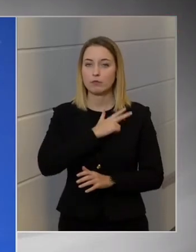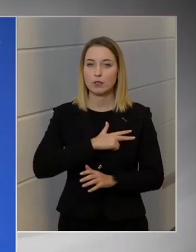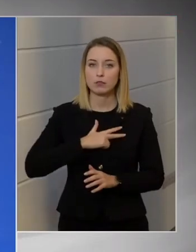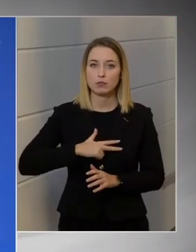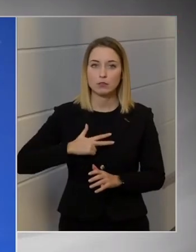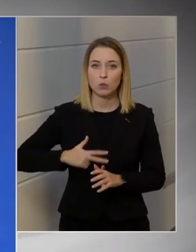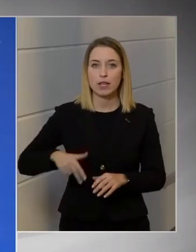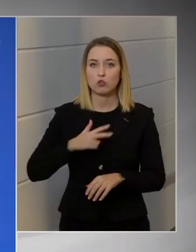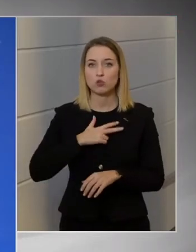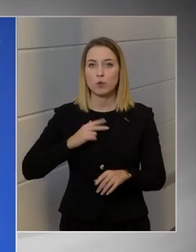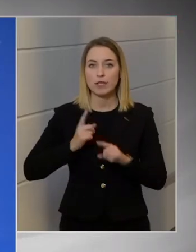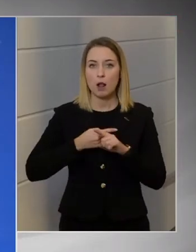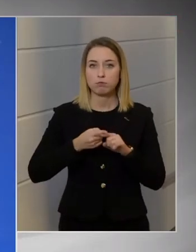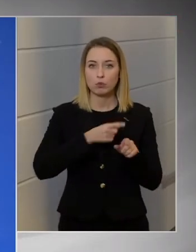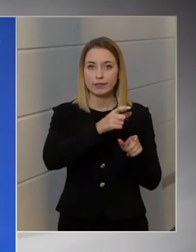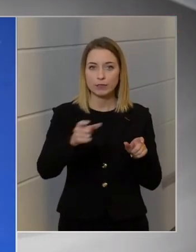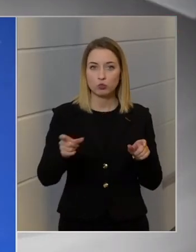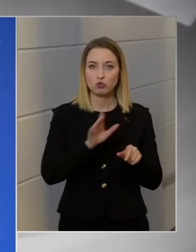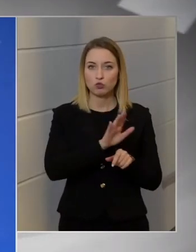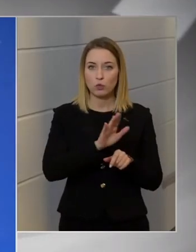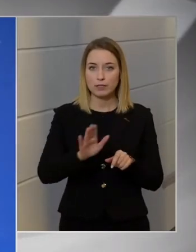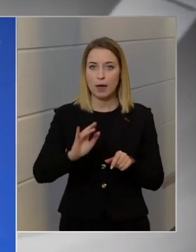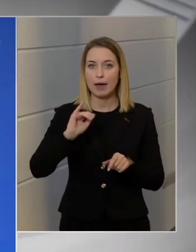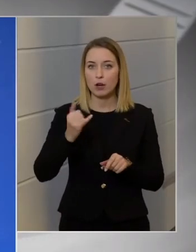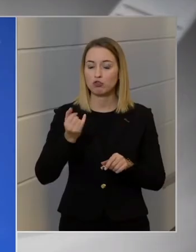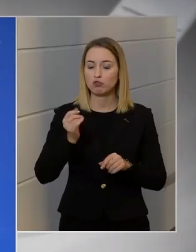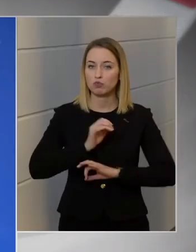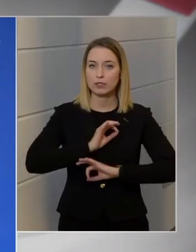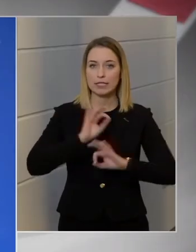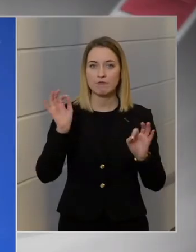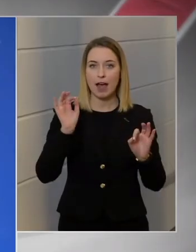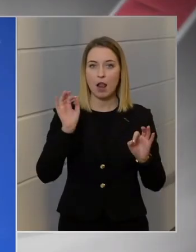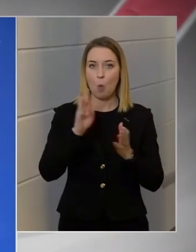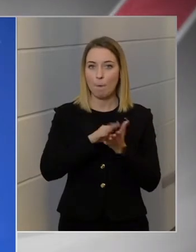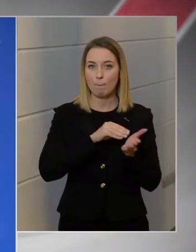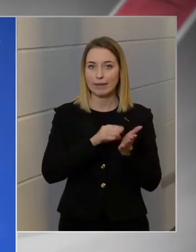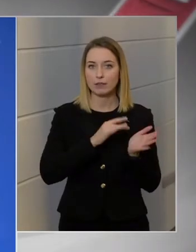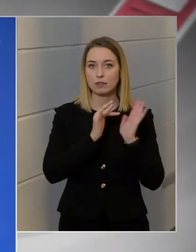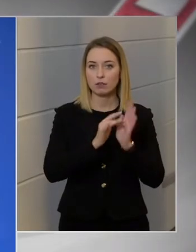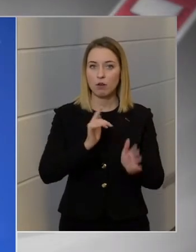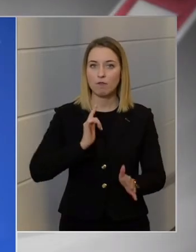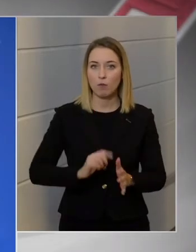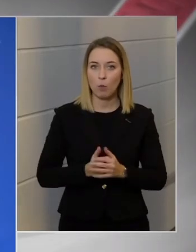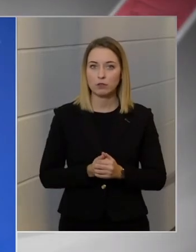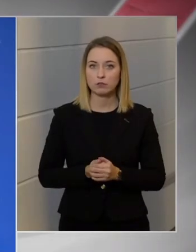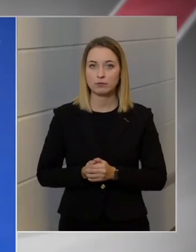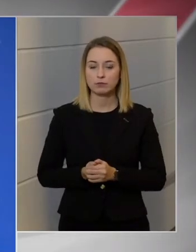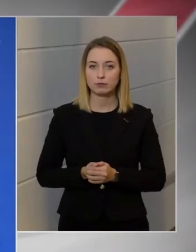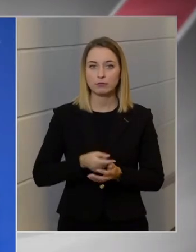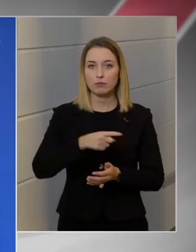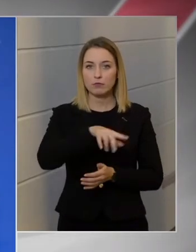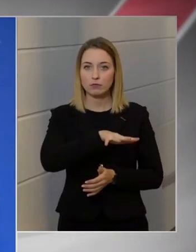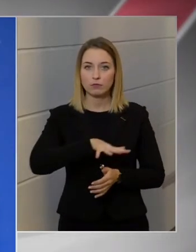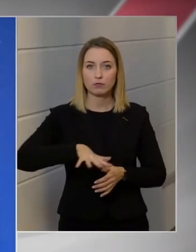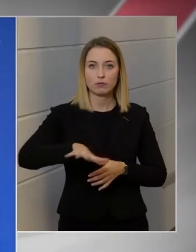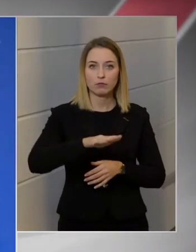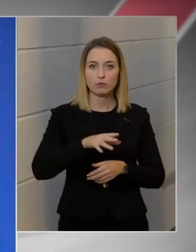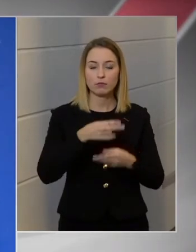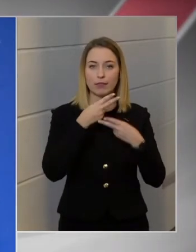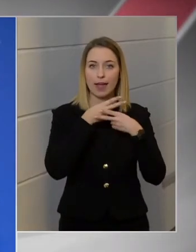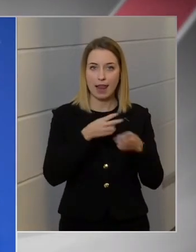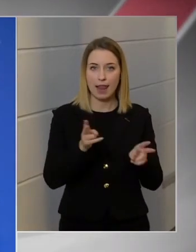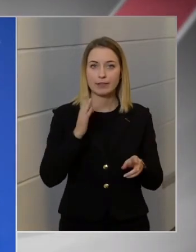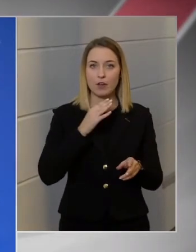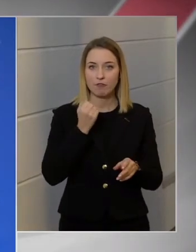szociális, vagy szociálpolitikusok számára is egy kiváló minta volt. Tehát mind az állam, mind a Fideszes önkormányzatok ezen a területen ellátták